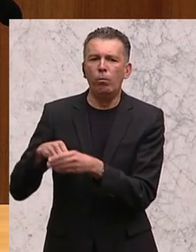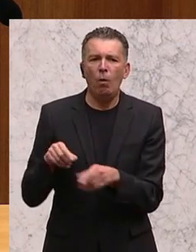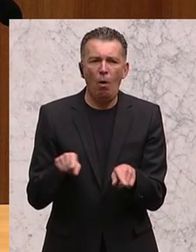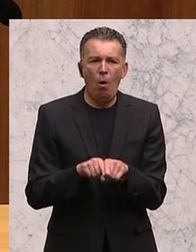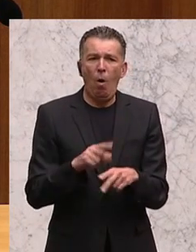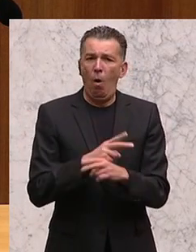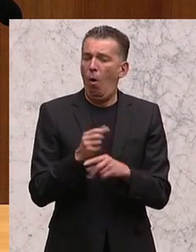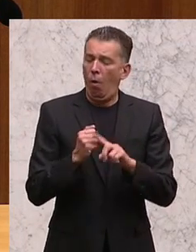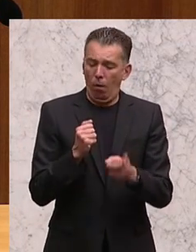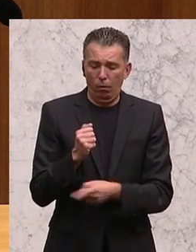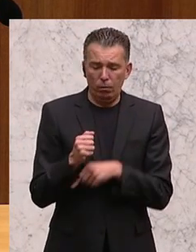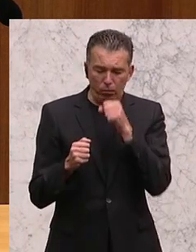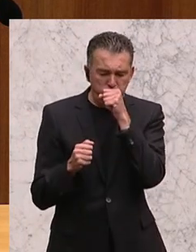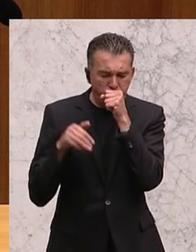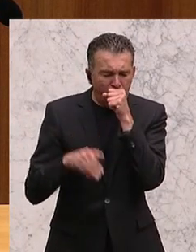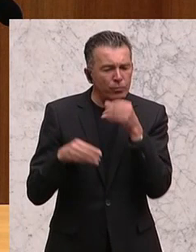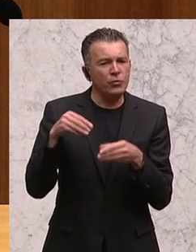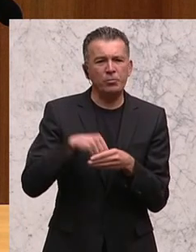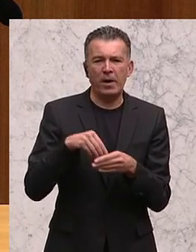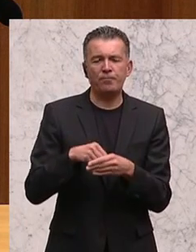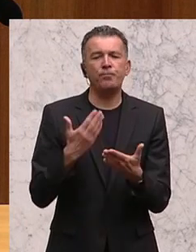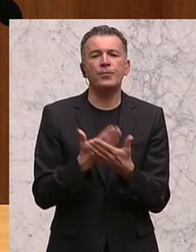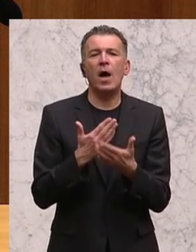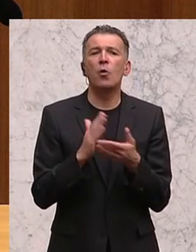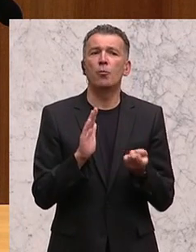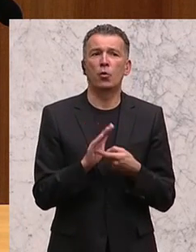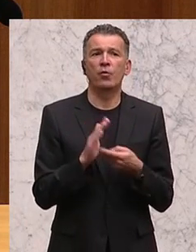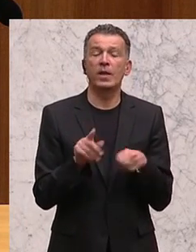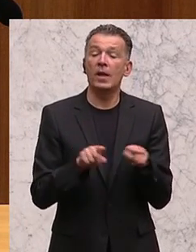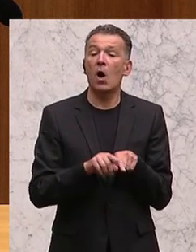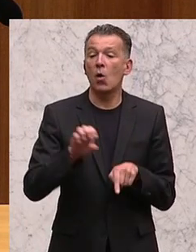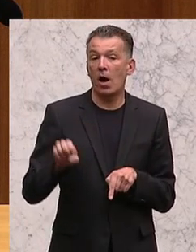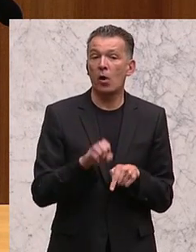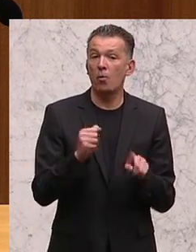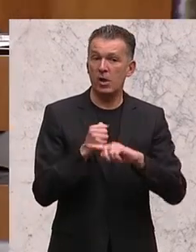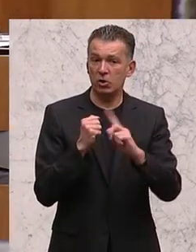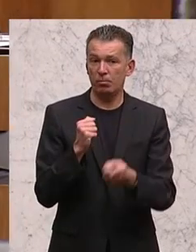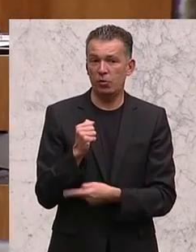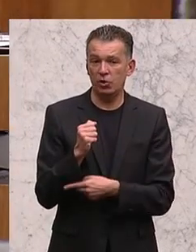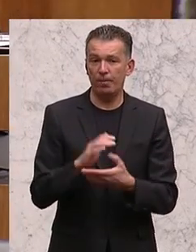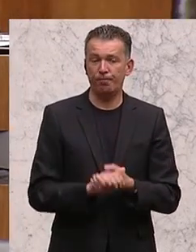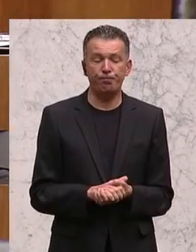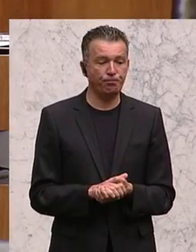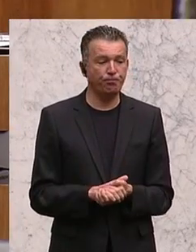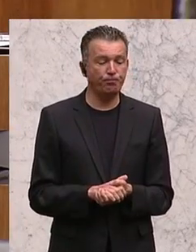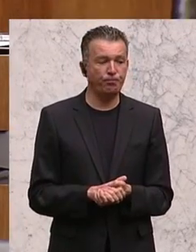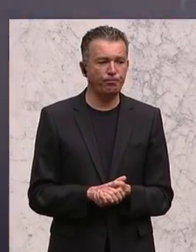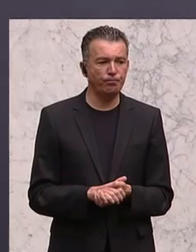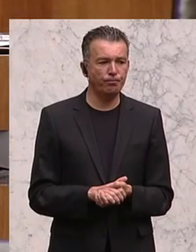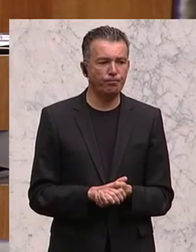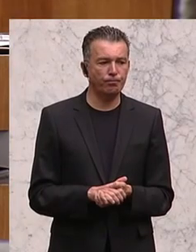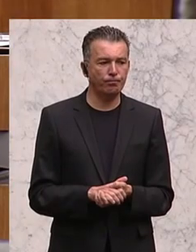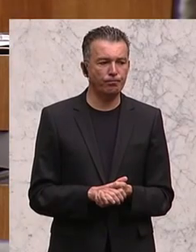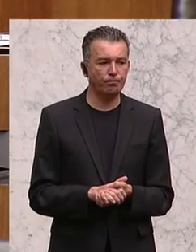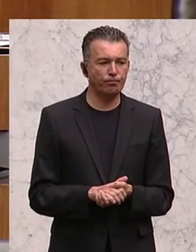österreichischen Budget müssen Einsparungen gemacht werden. Und deshalb ist es notwendig, dass auch im europäischen Budget dementsprechend bei